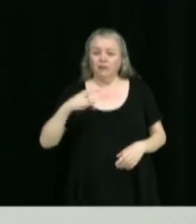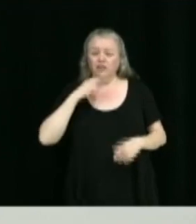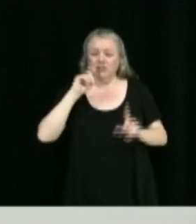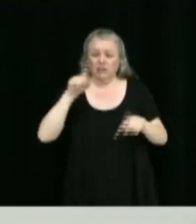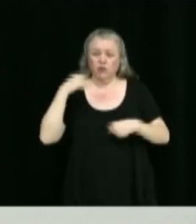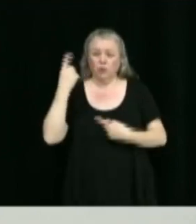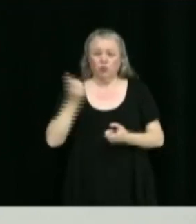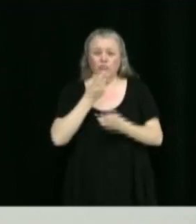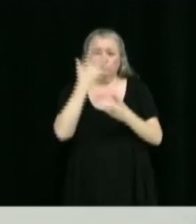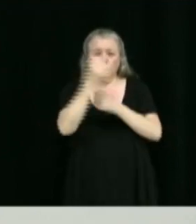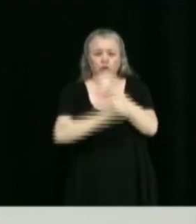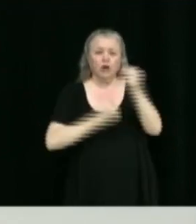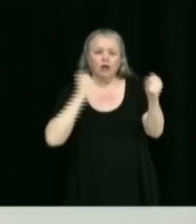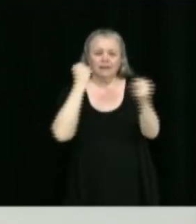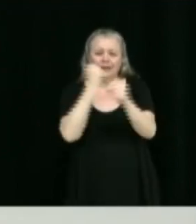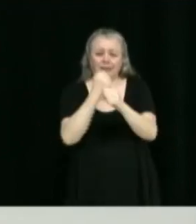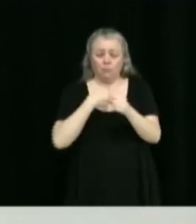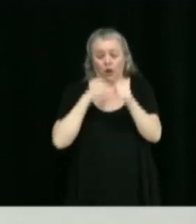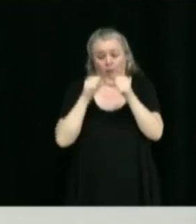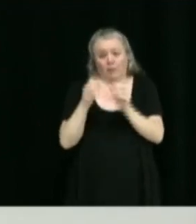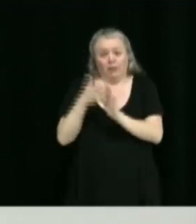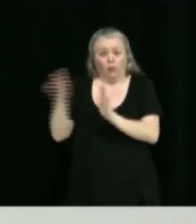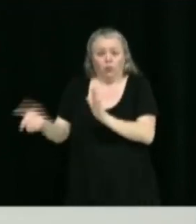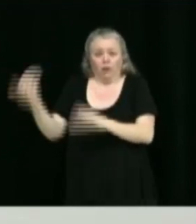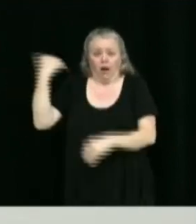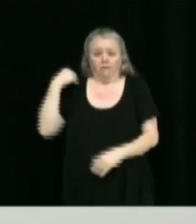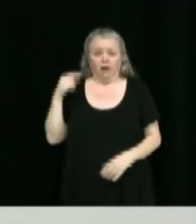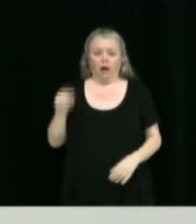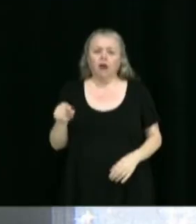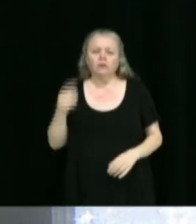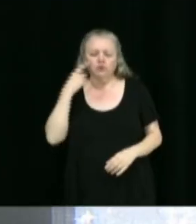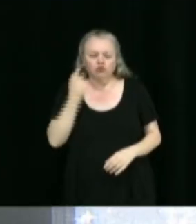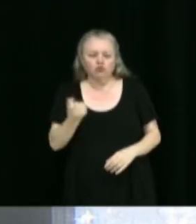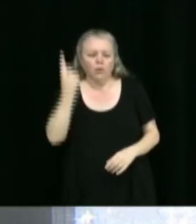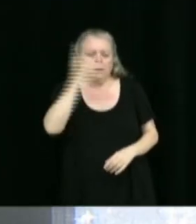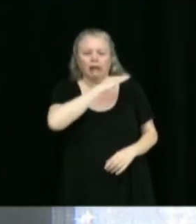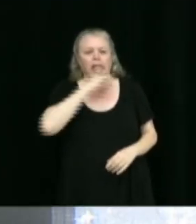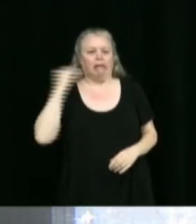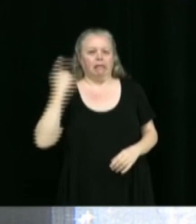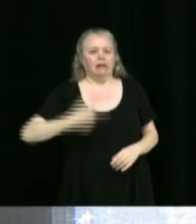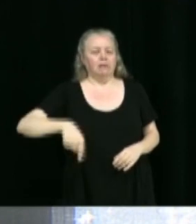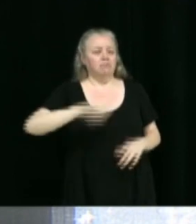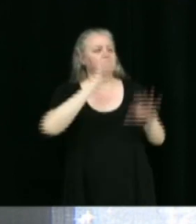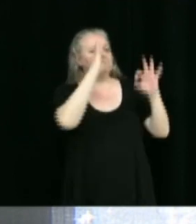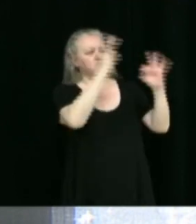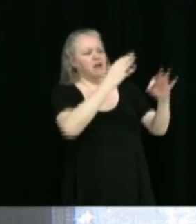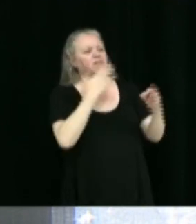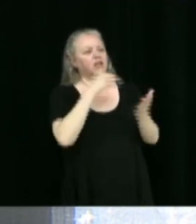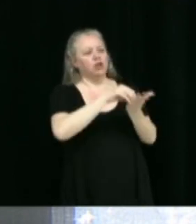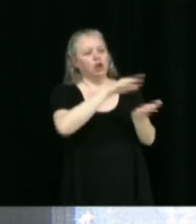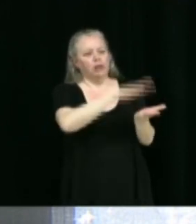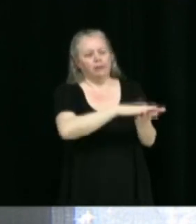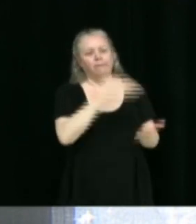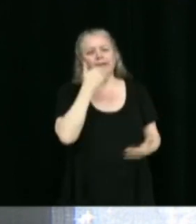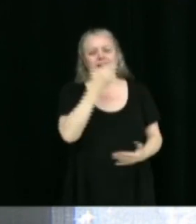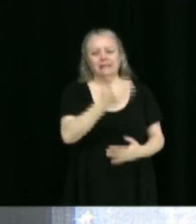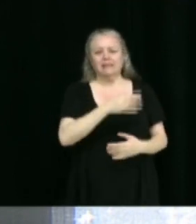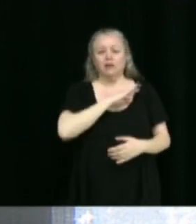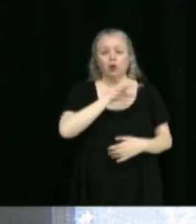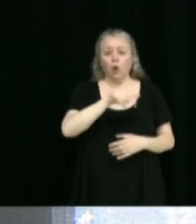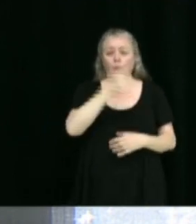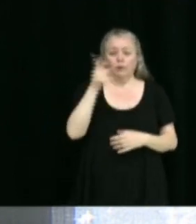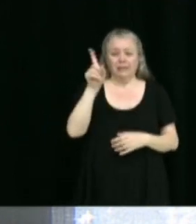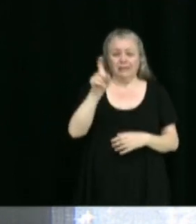si je peux dire, pour avoir résisté juste à côté aussi. OK. Parfait. C'est bien noté. Est-ce qu'il y avait d'autres questions?